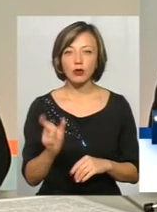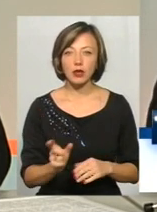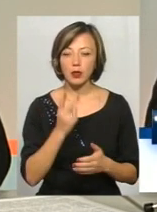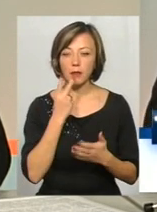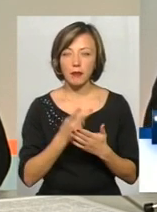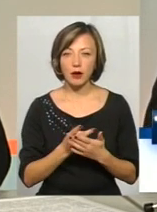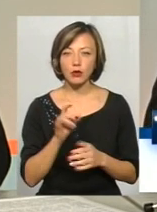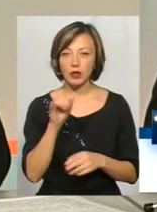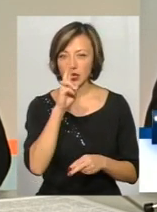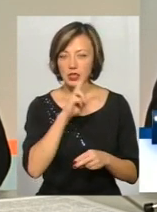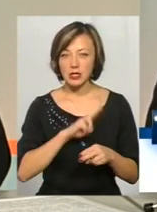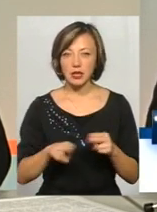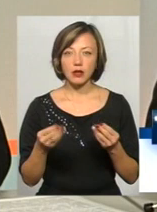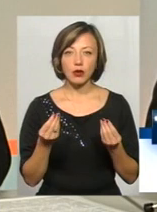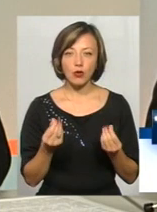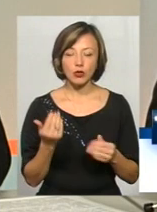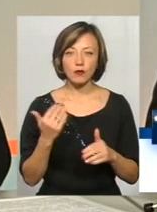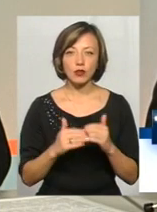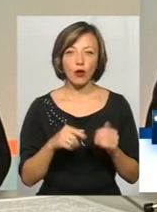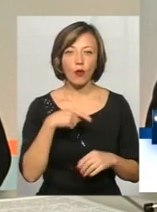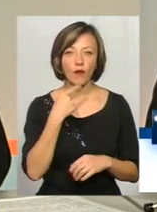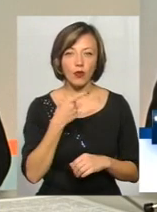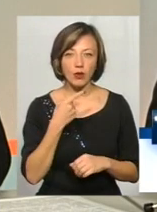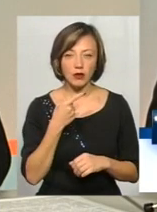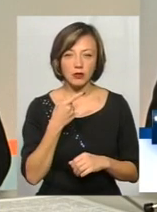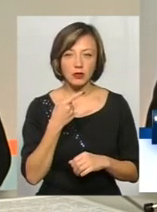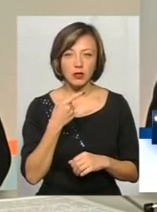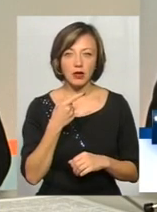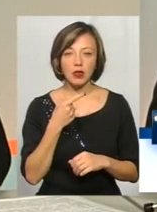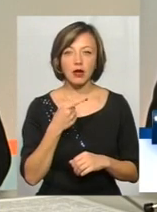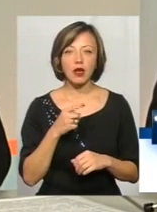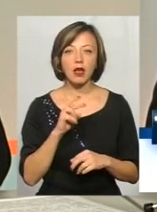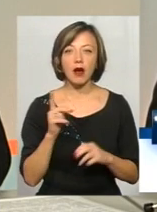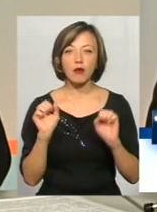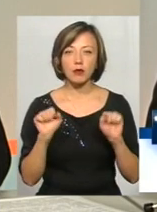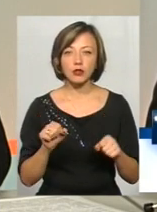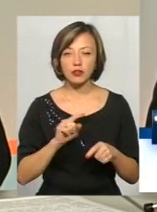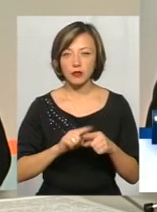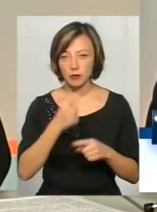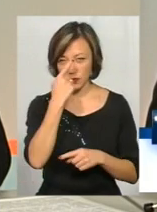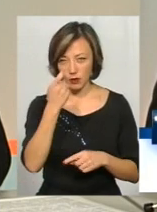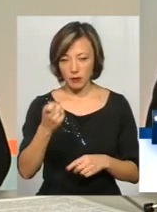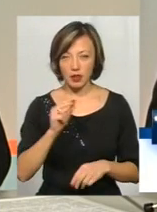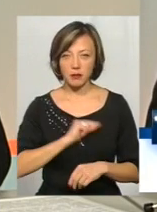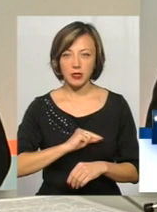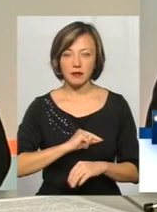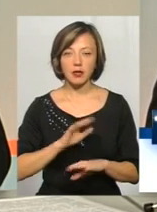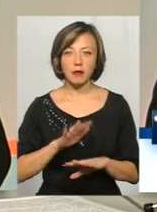бачить, що в неї зникли кошти, як вже говорилось, якомога швидше повідомляти працівника банку,